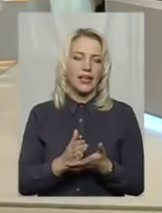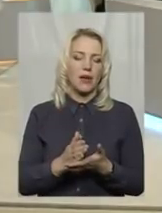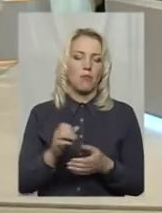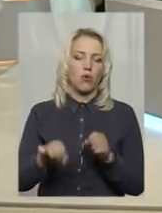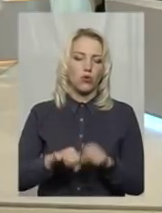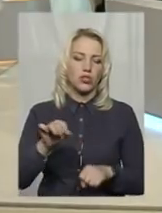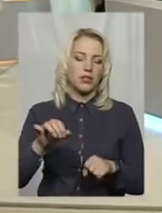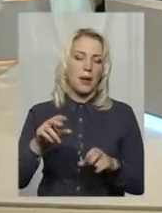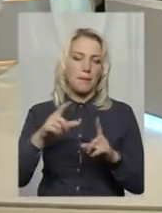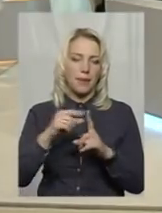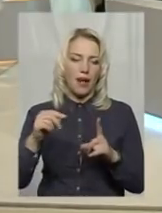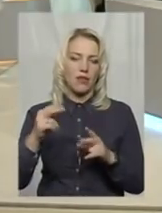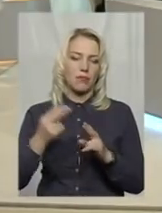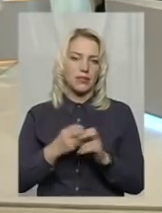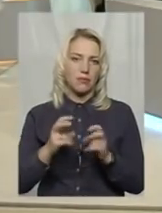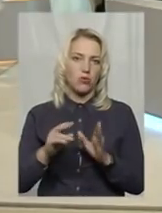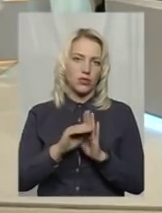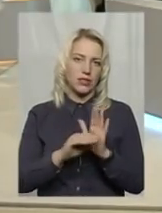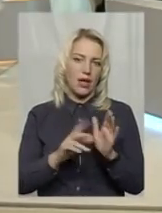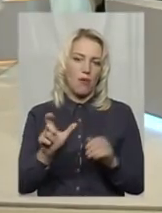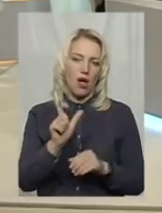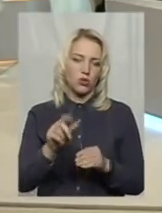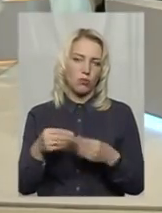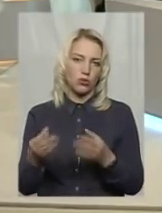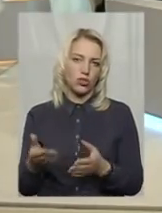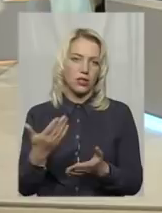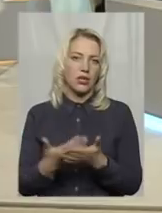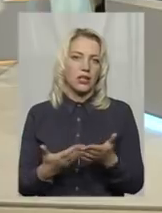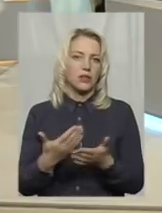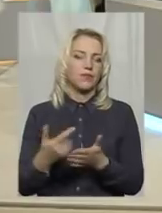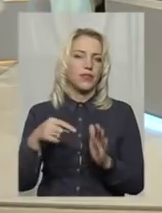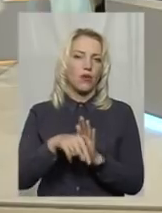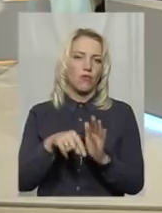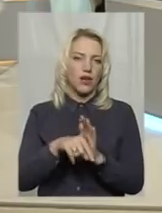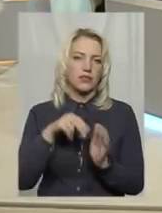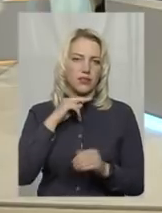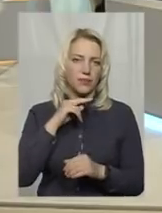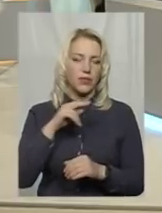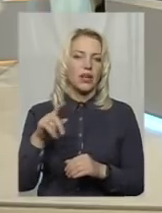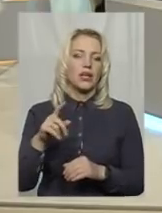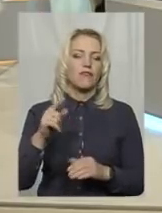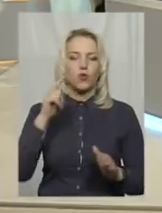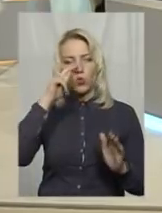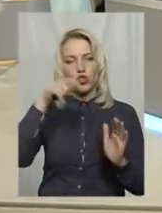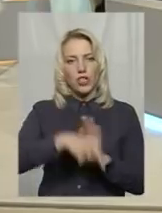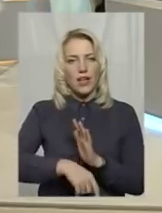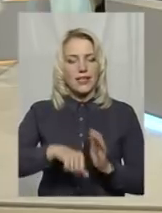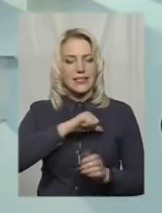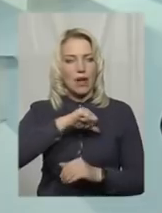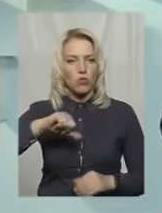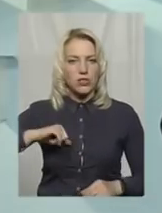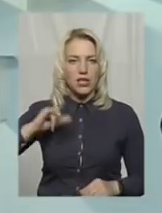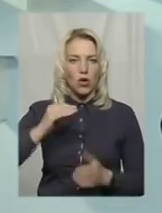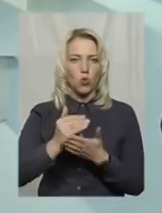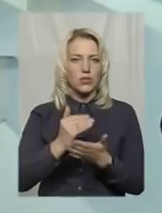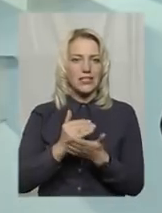безпеки систем газопостачання. Що мається на увазі? Це, перше, втручання в систему, самостійне втручання в